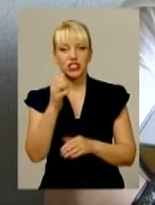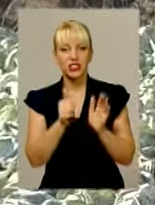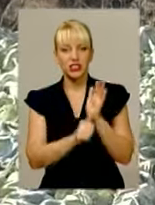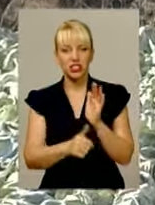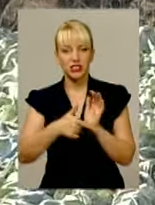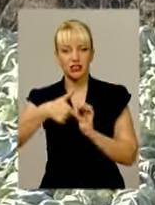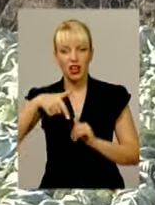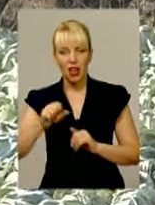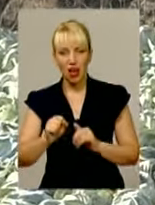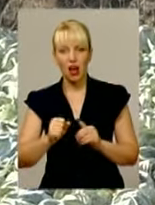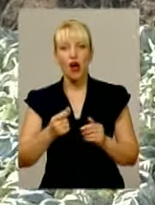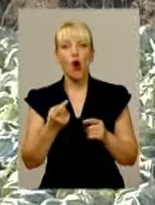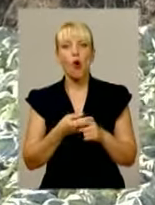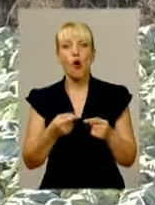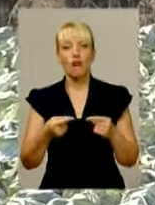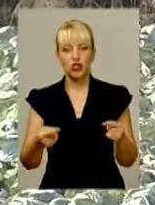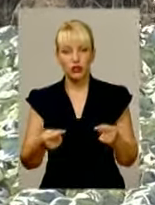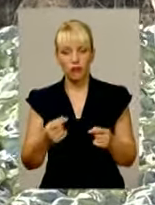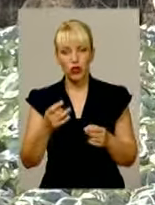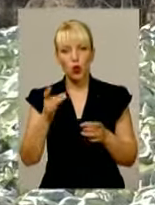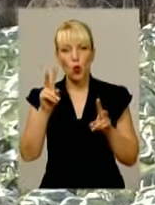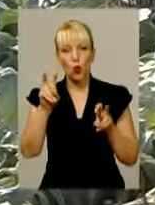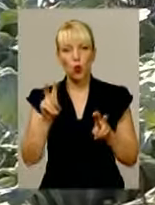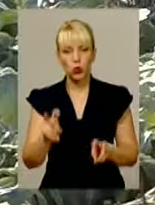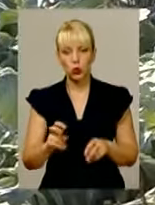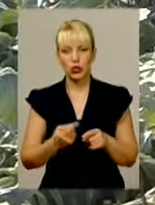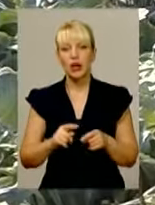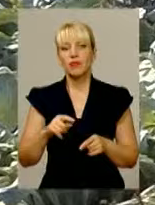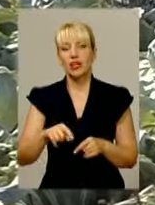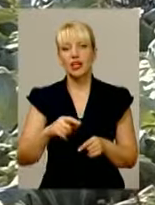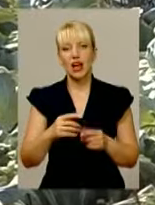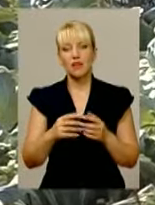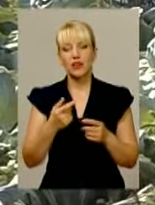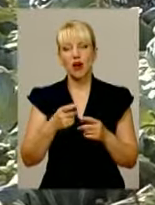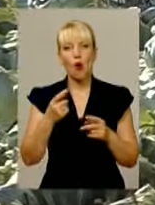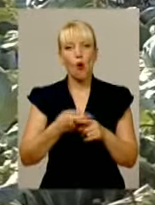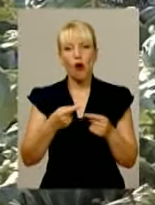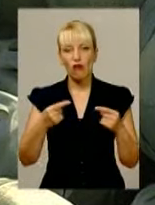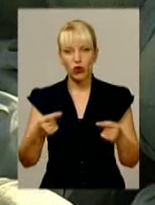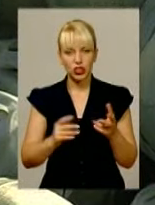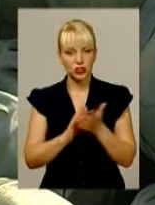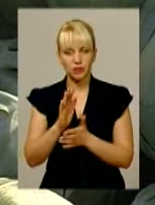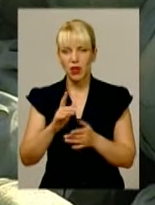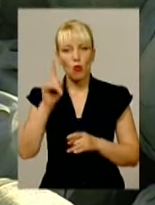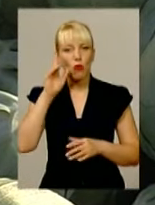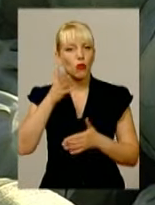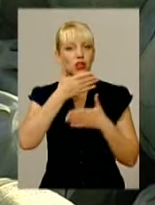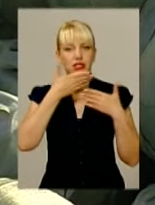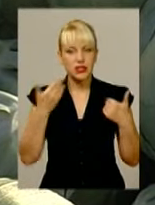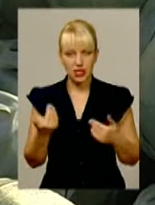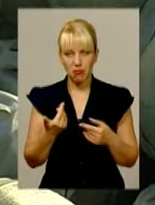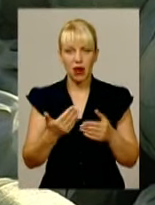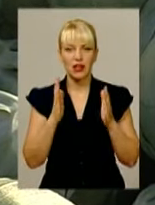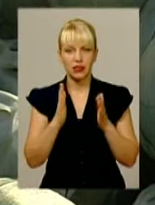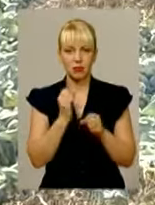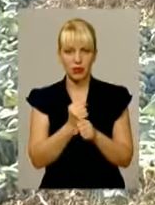культур. Овочевництво серед великих агрофірм чи господарств області популярності немає. Наразі в краї вирощують овочі лише три